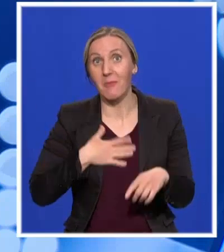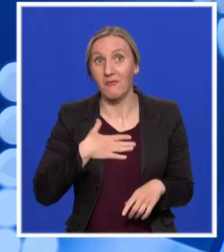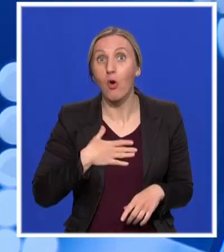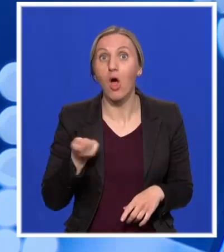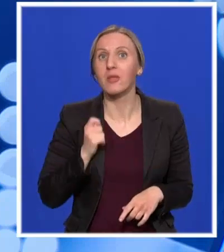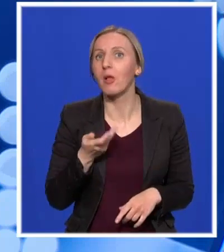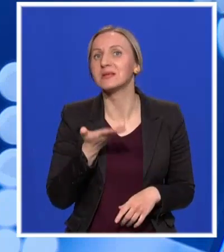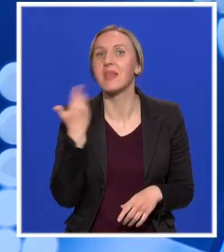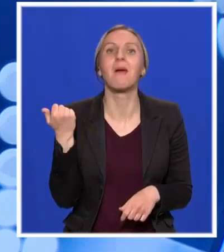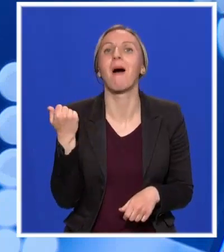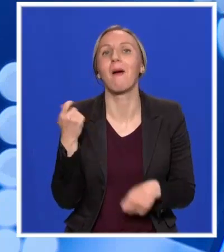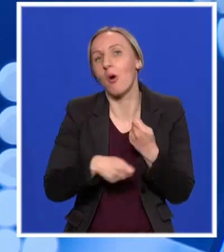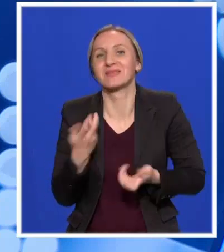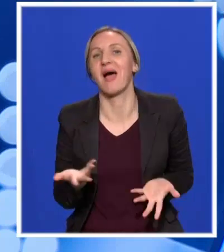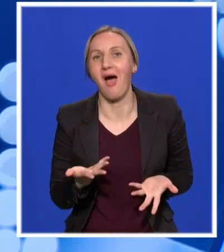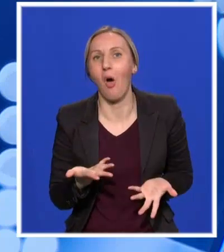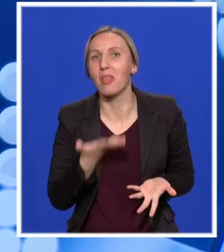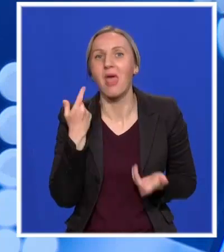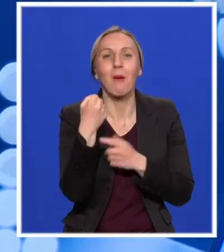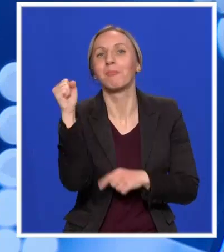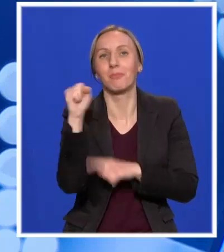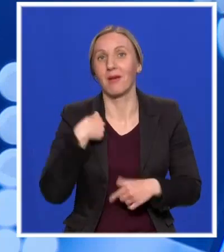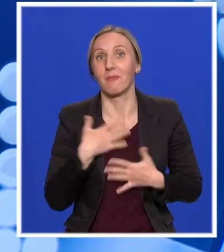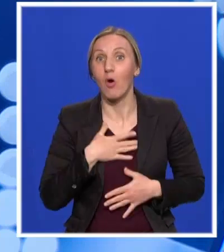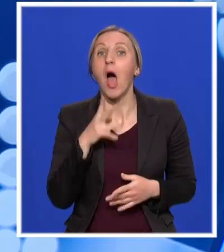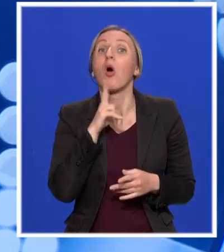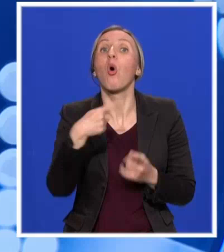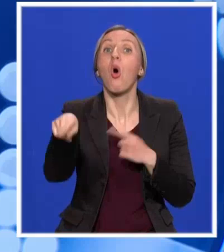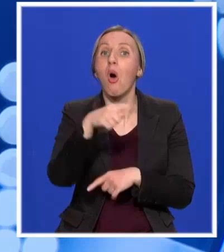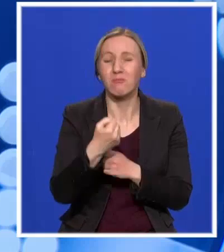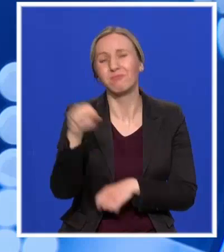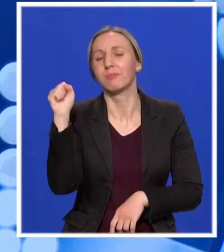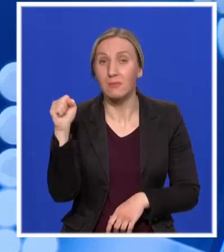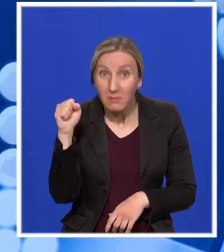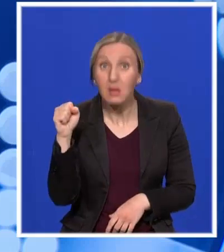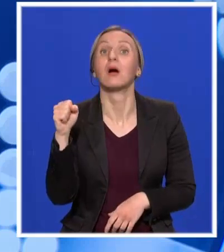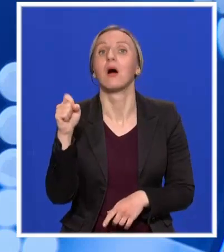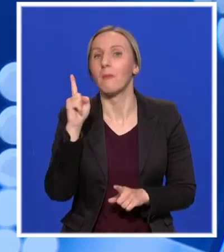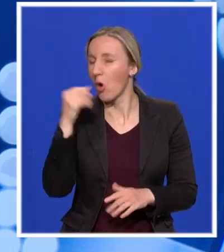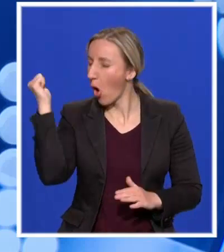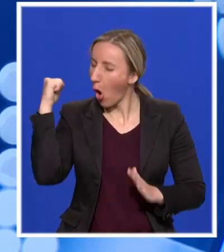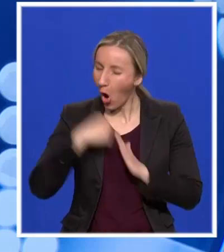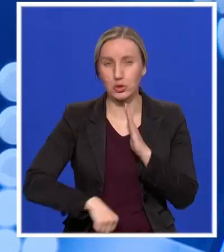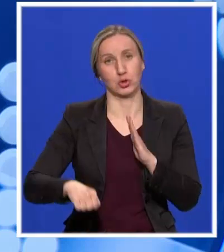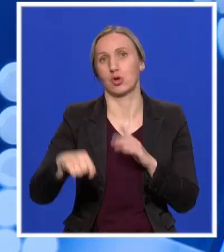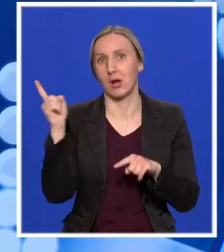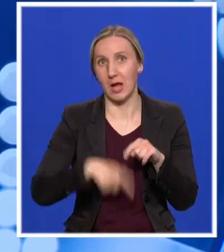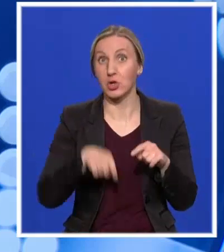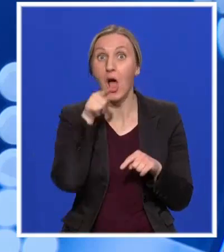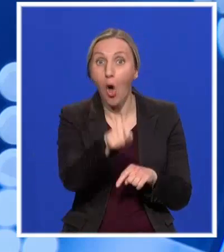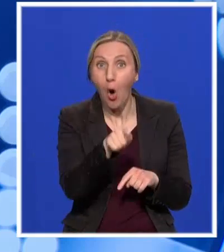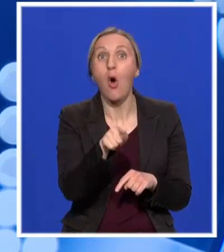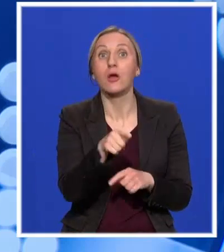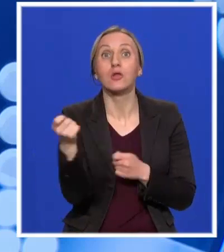posla, ali ima. I oni ljudi koji krše to bit će oštro kažnjeni zato što moraju da razumiju da rizikuju tuđi život, ugražavaju